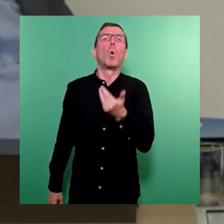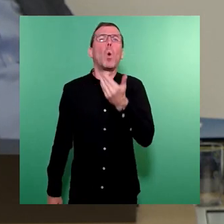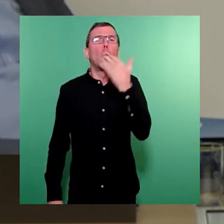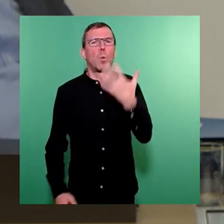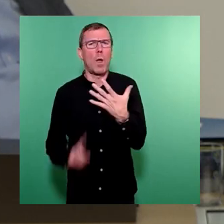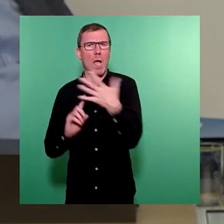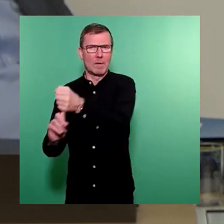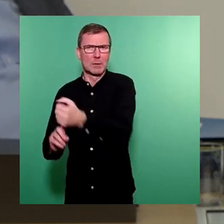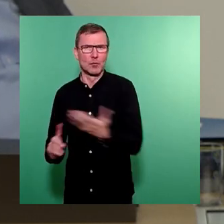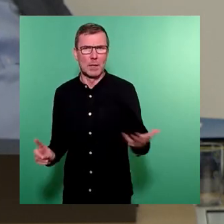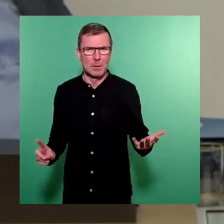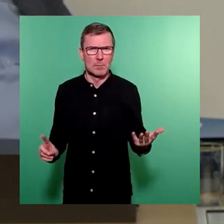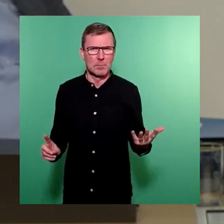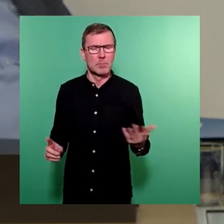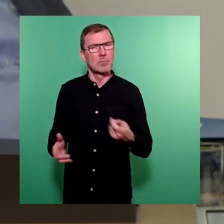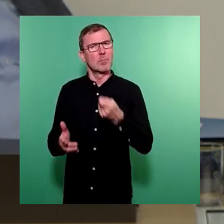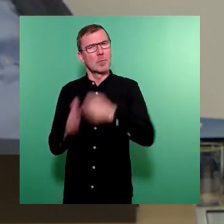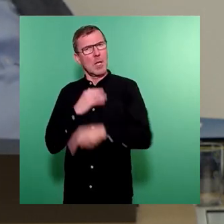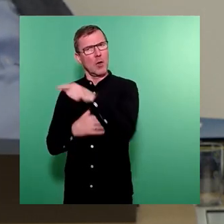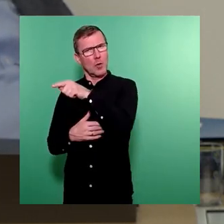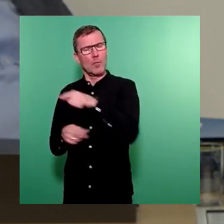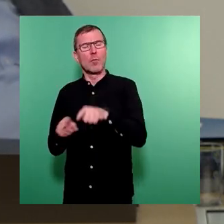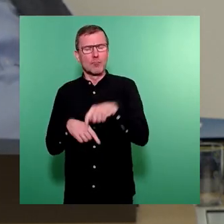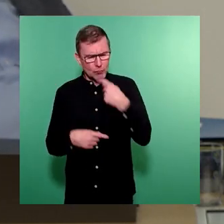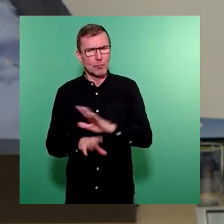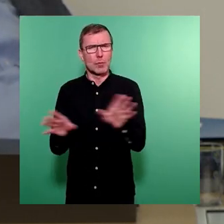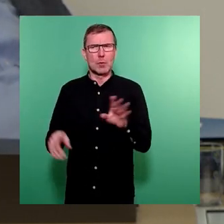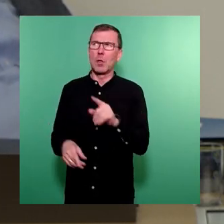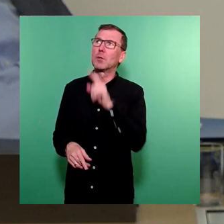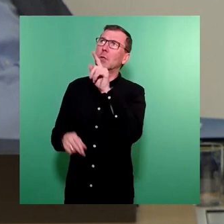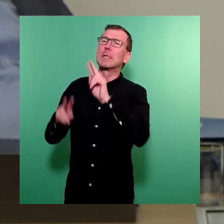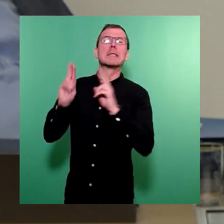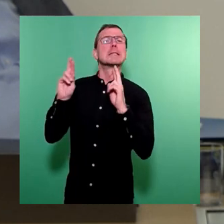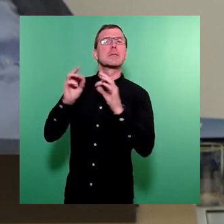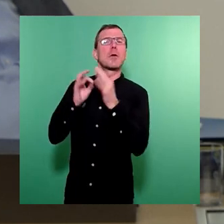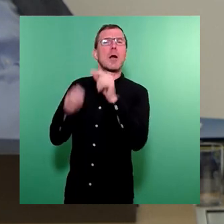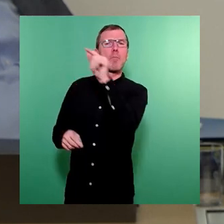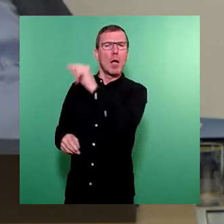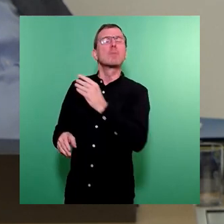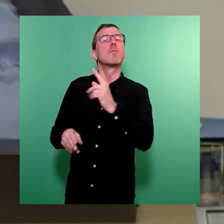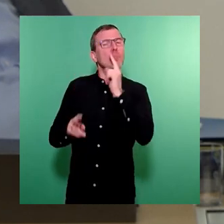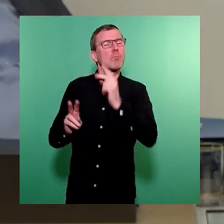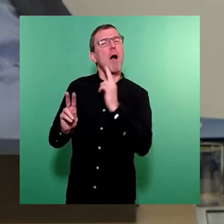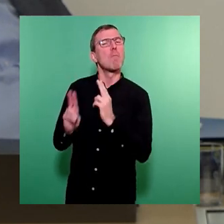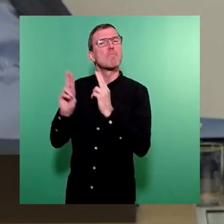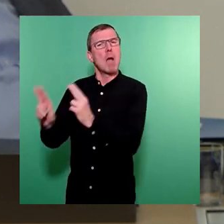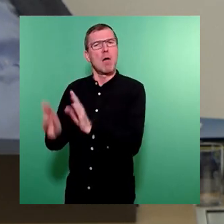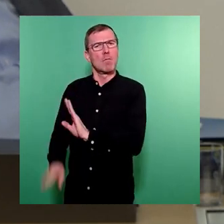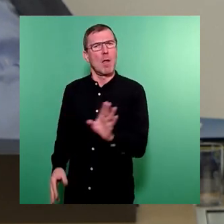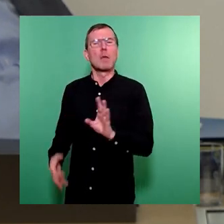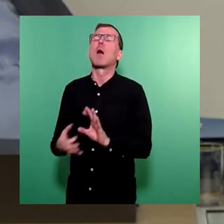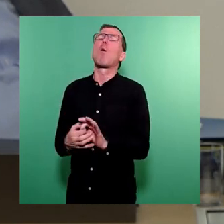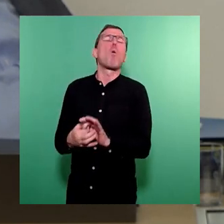Seitens des Erwerbers wurde zugesichert, dass die erwähnten Sicherungsmaßnahmen beauftragt werden sollen, dies unabhängig davon,